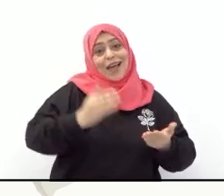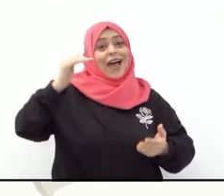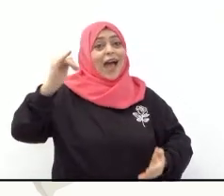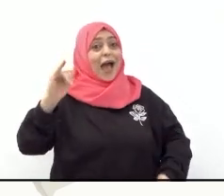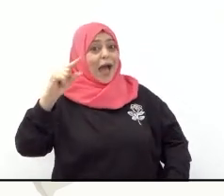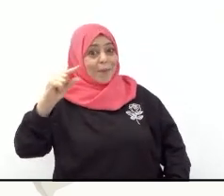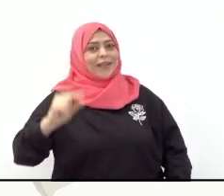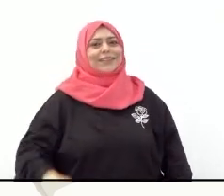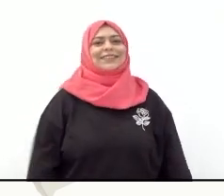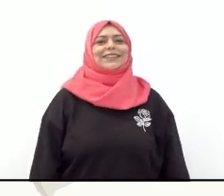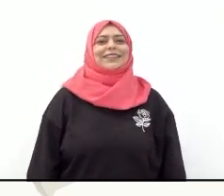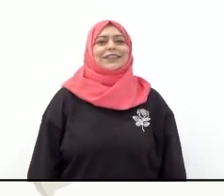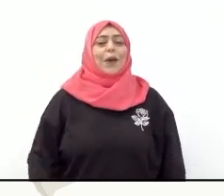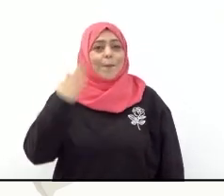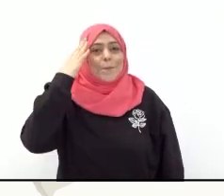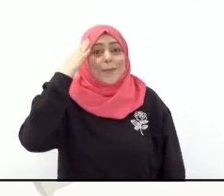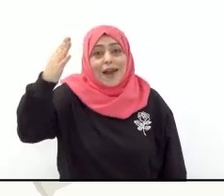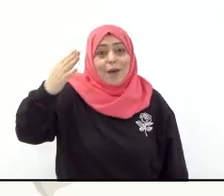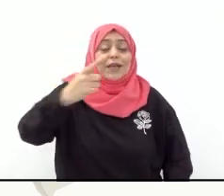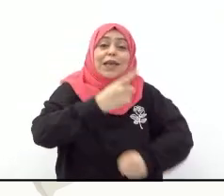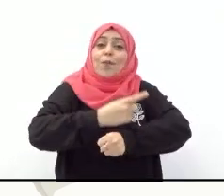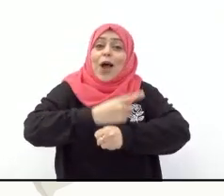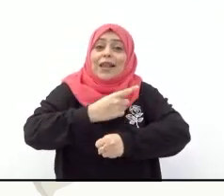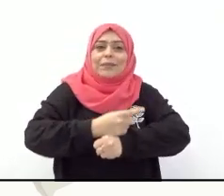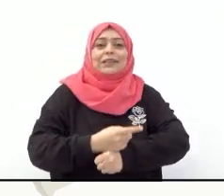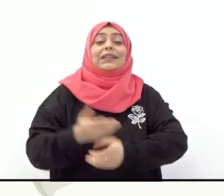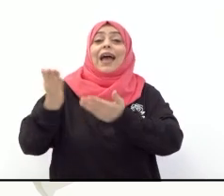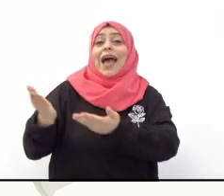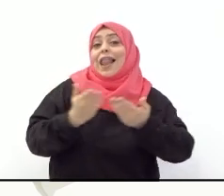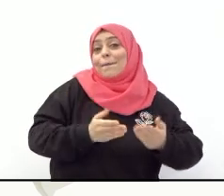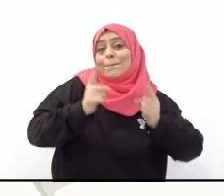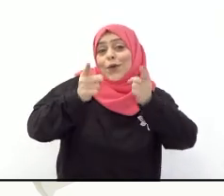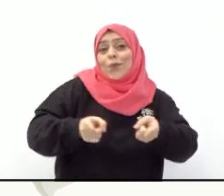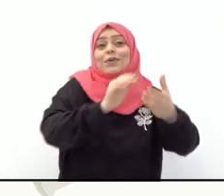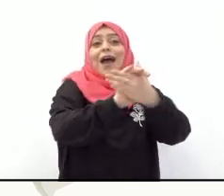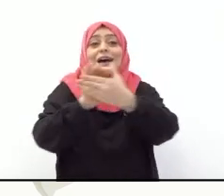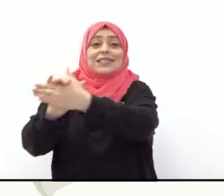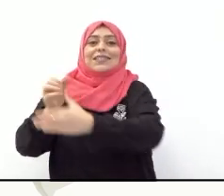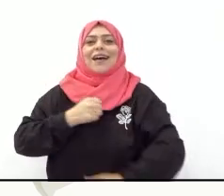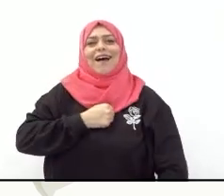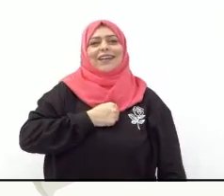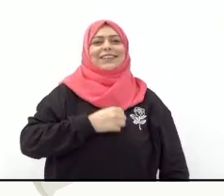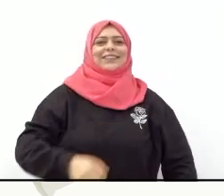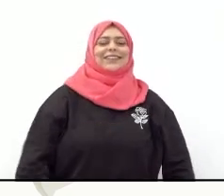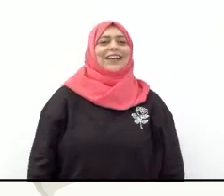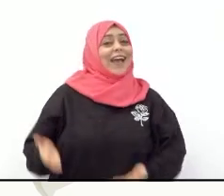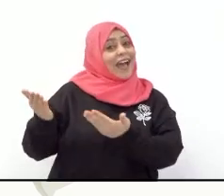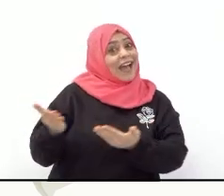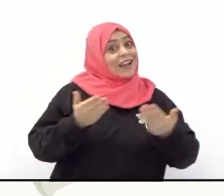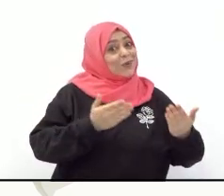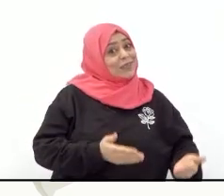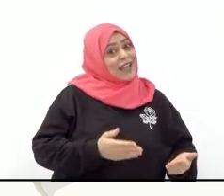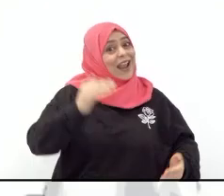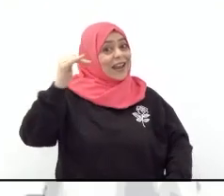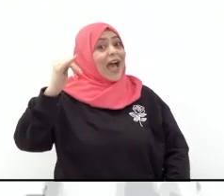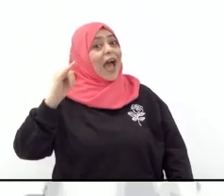مرحبا يا معلمتي اهلا بكم يا اصدقائي اهلا وسهلا يا